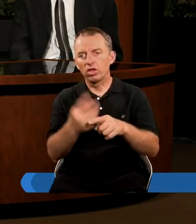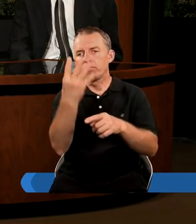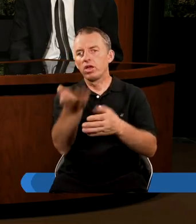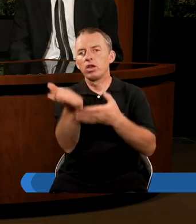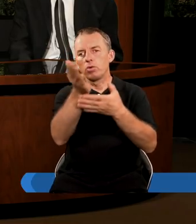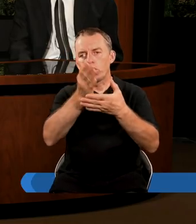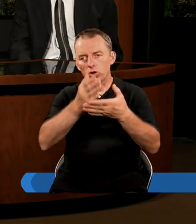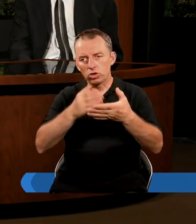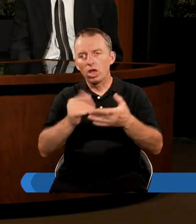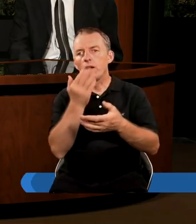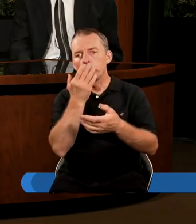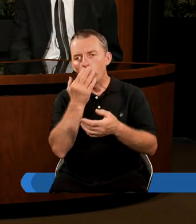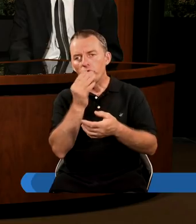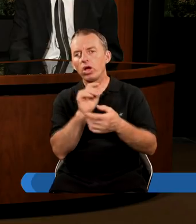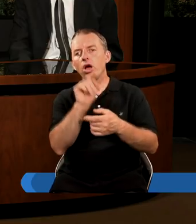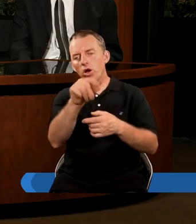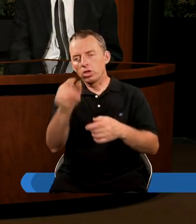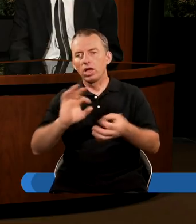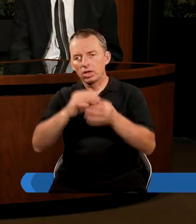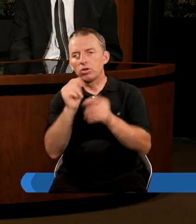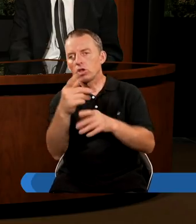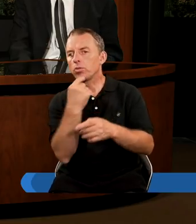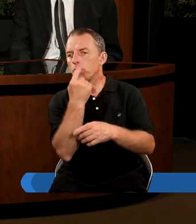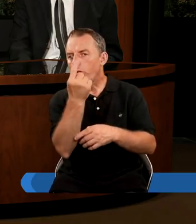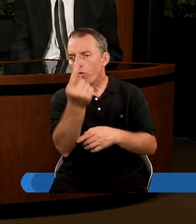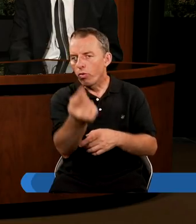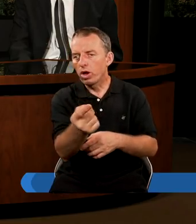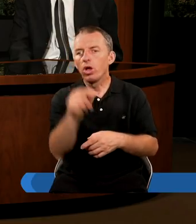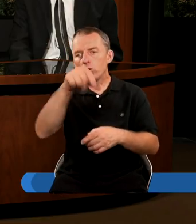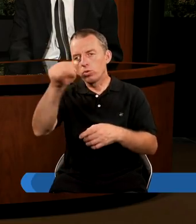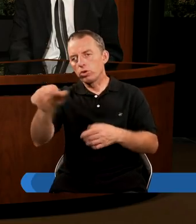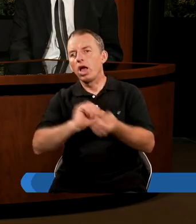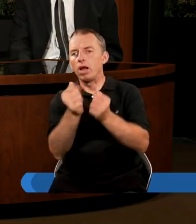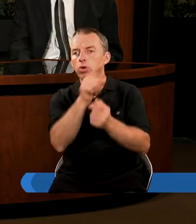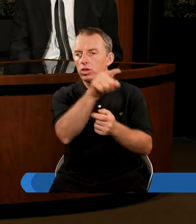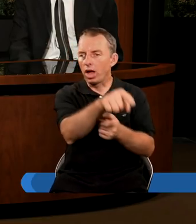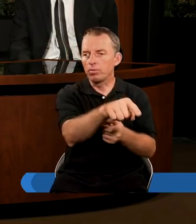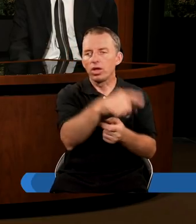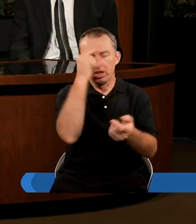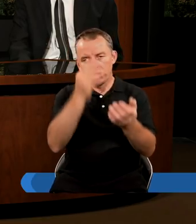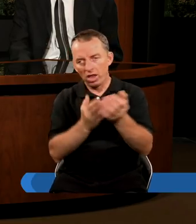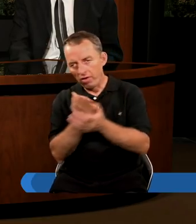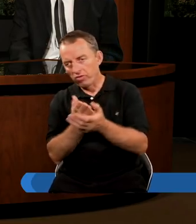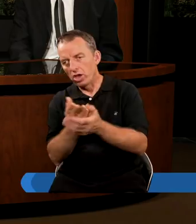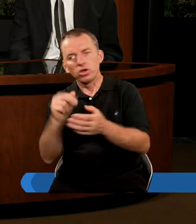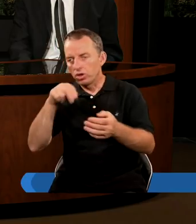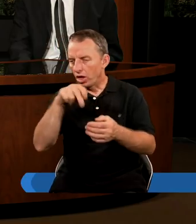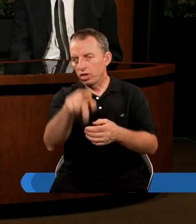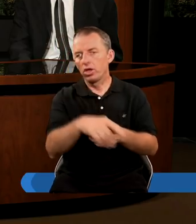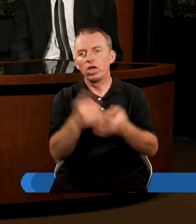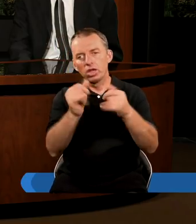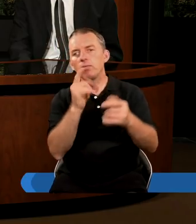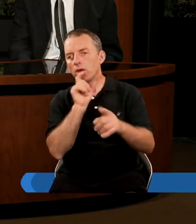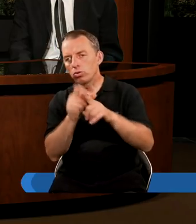rozdziale mówi, oto gdyby ci ktoś powiedział, oto tu jest albo tam. Nie wierzcie. Nie idźcie, nie wierzcie.